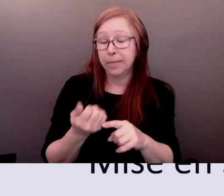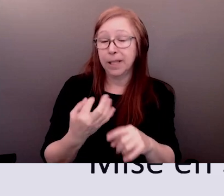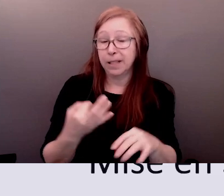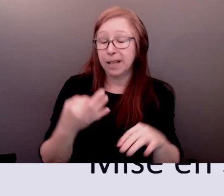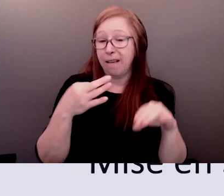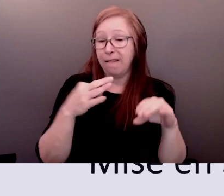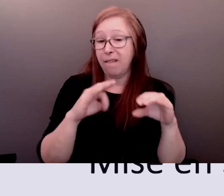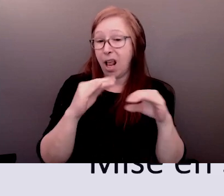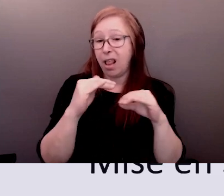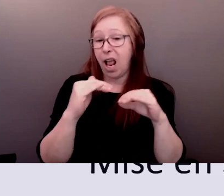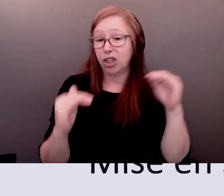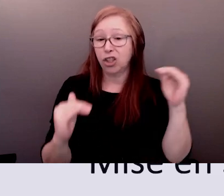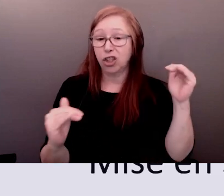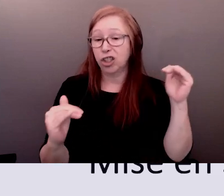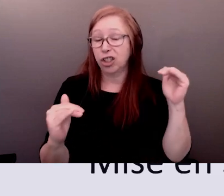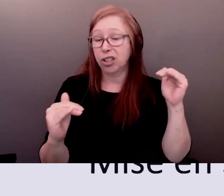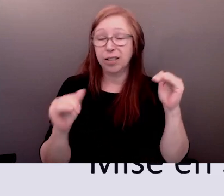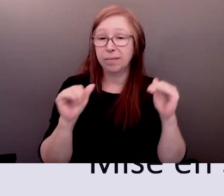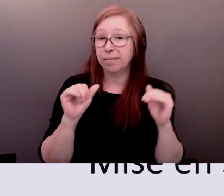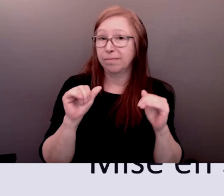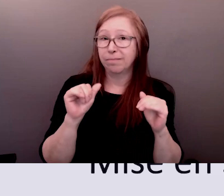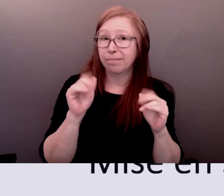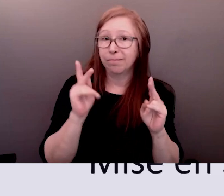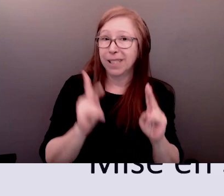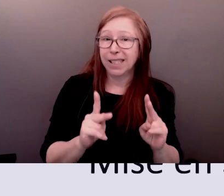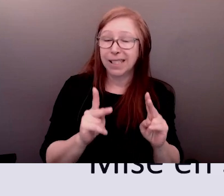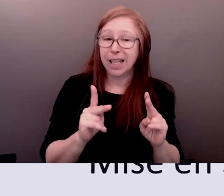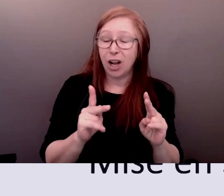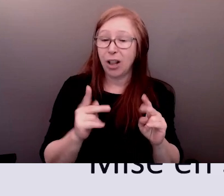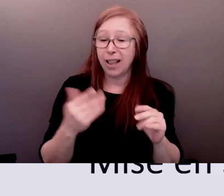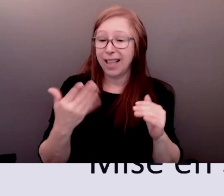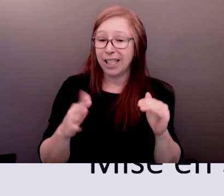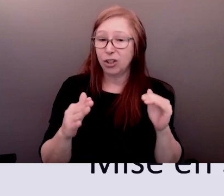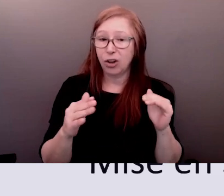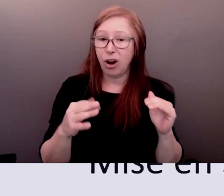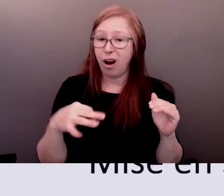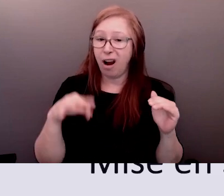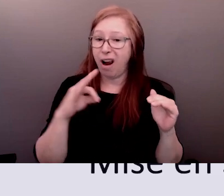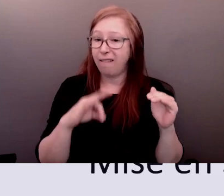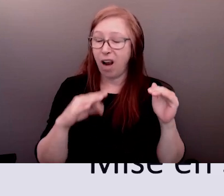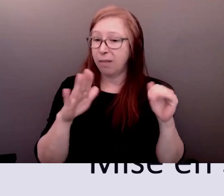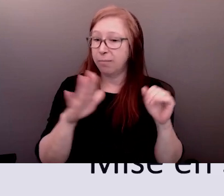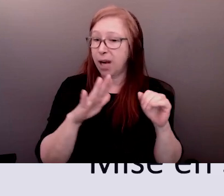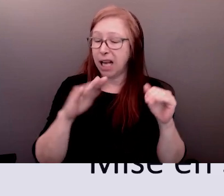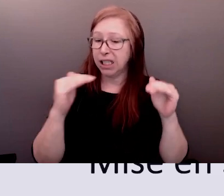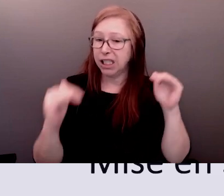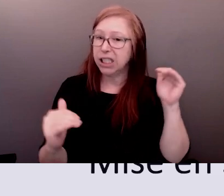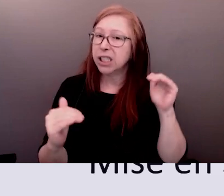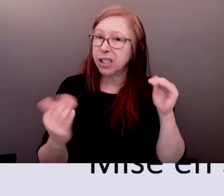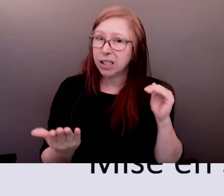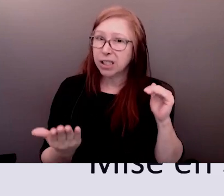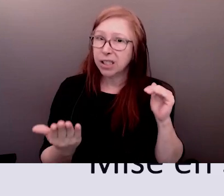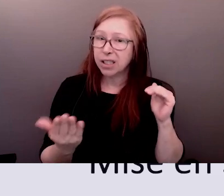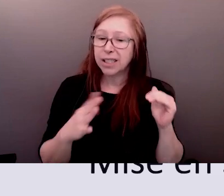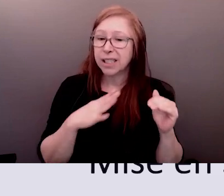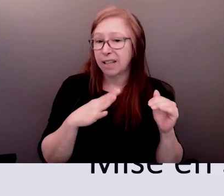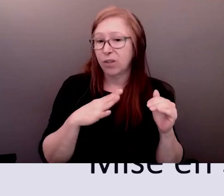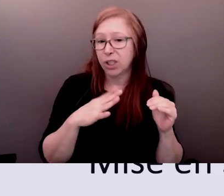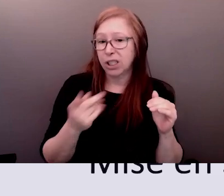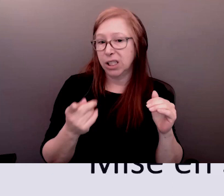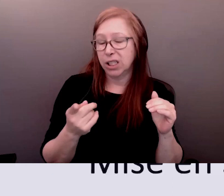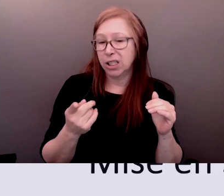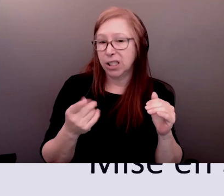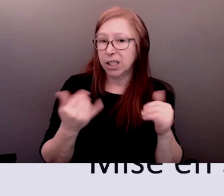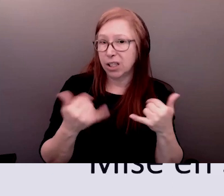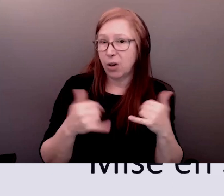autrement dit quelles sont les parties de cette médaille qui font partie de cette déclaration et quelles parties